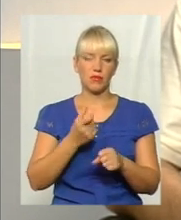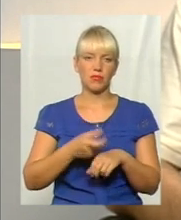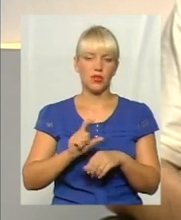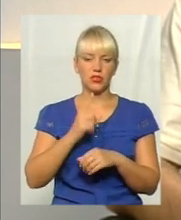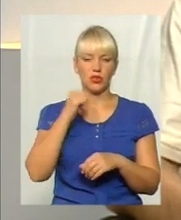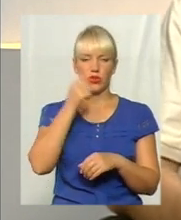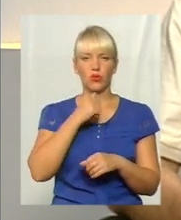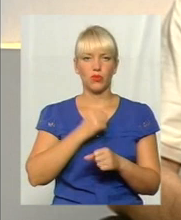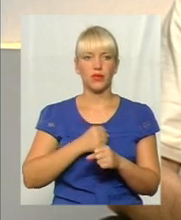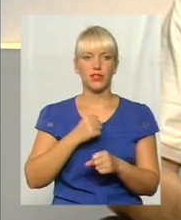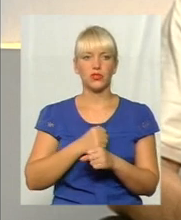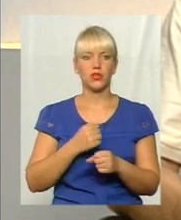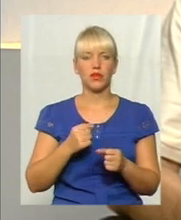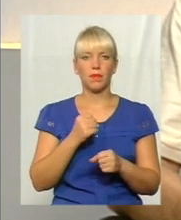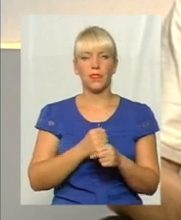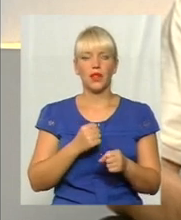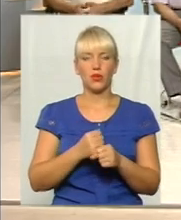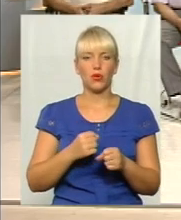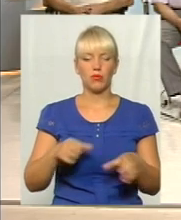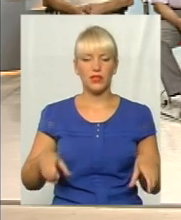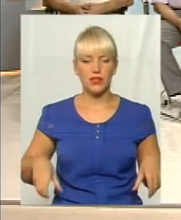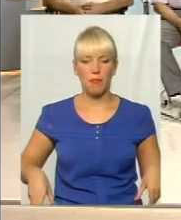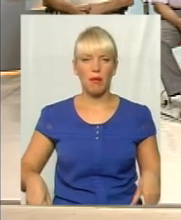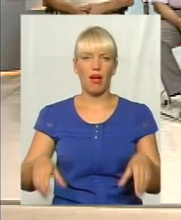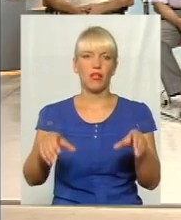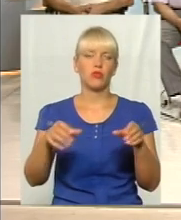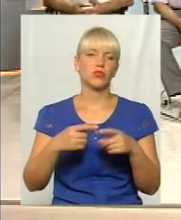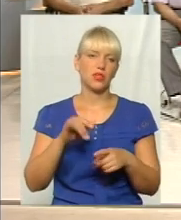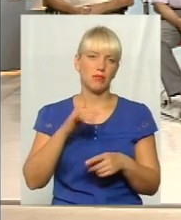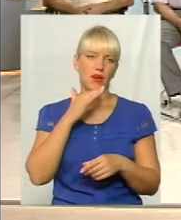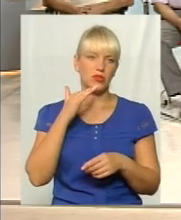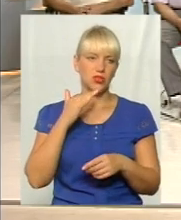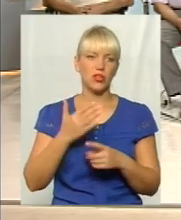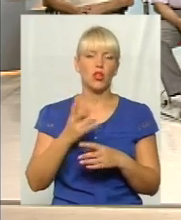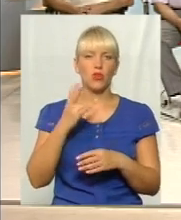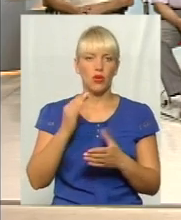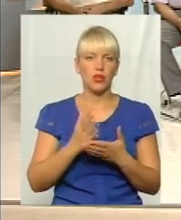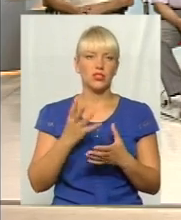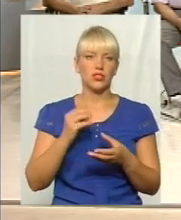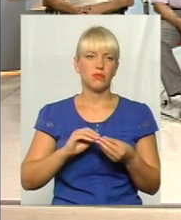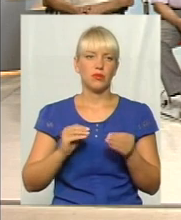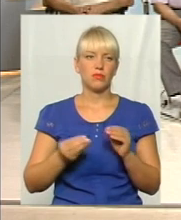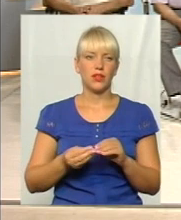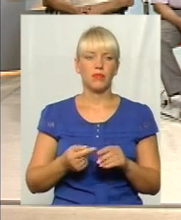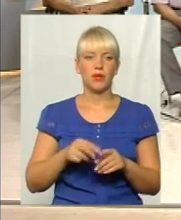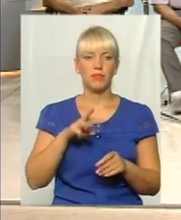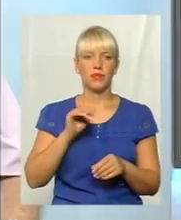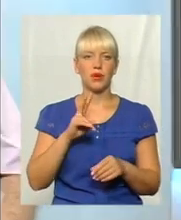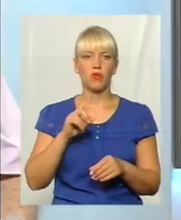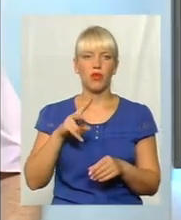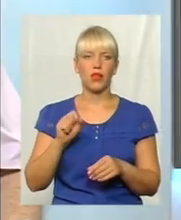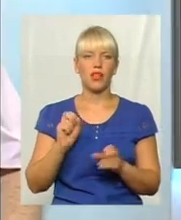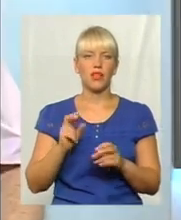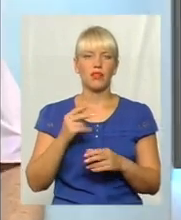працює. Робляться пандуси, хоча ще дуже багато проблем ще є. Пане Микола, як ви